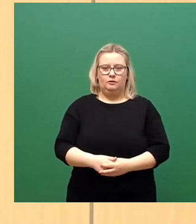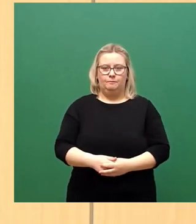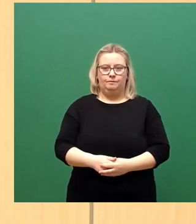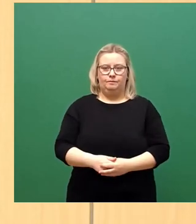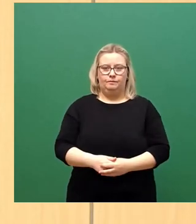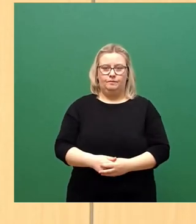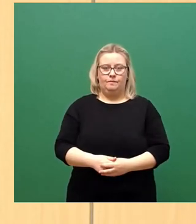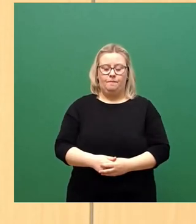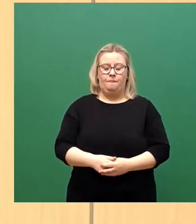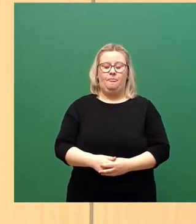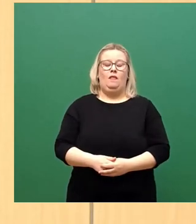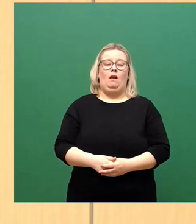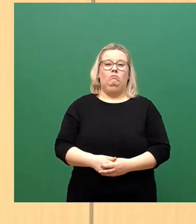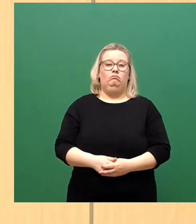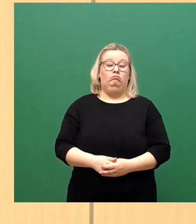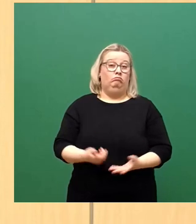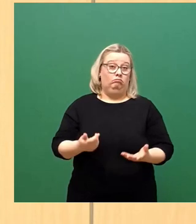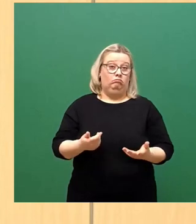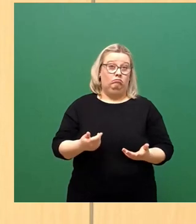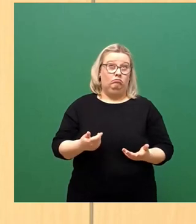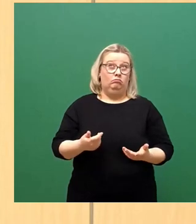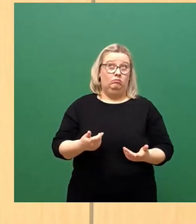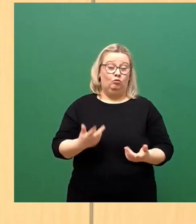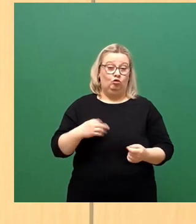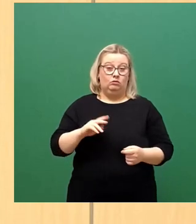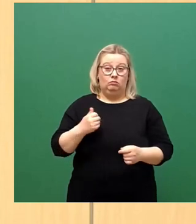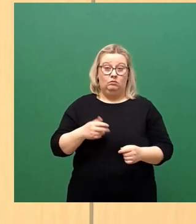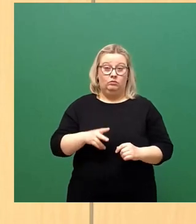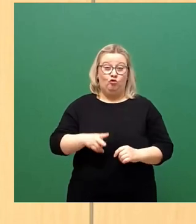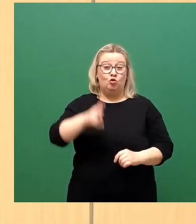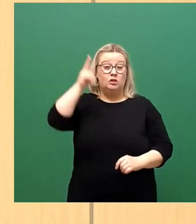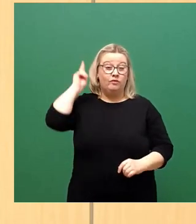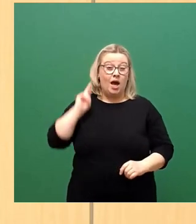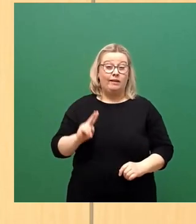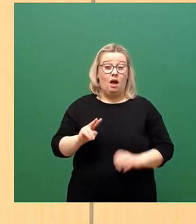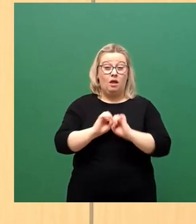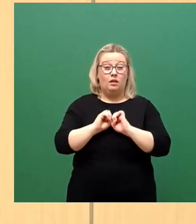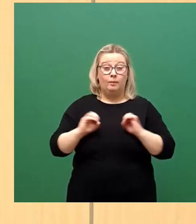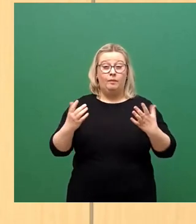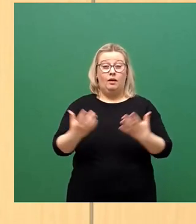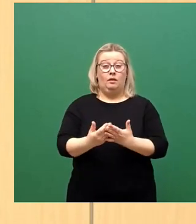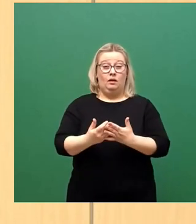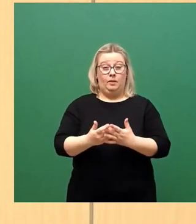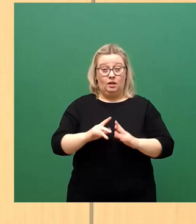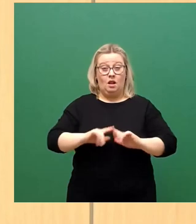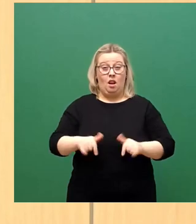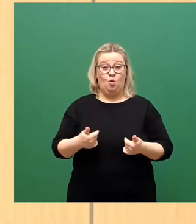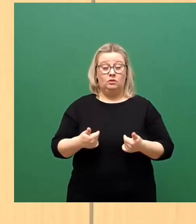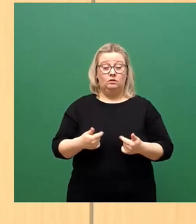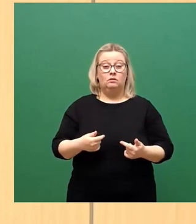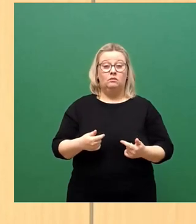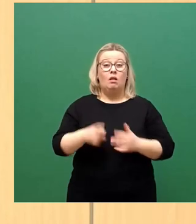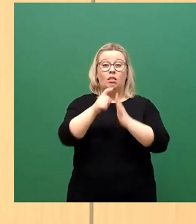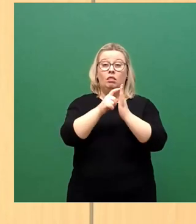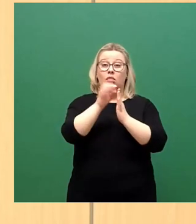Beginn der Pandemie fehlen uns ganz wichtige Daten. Wir wissen zum